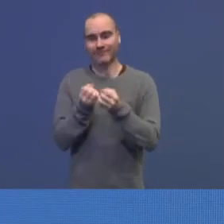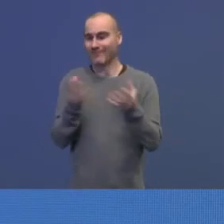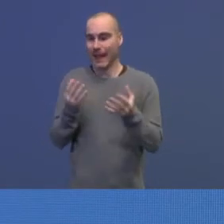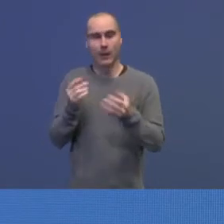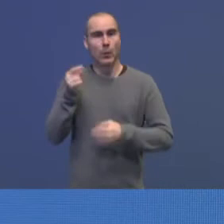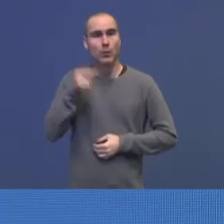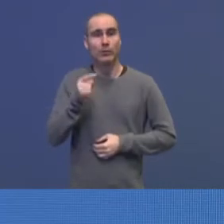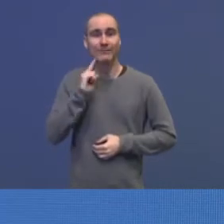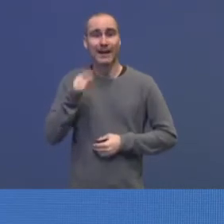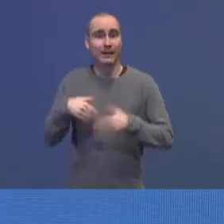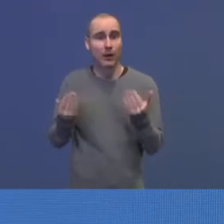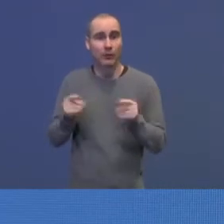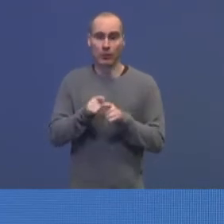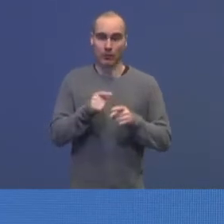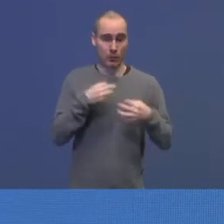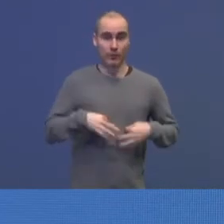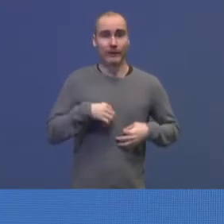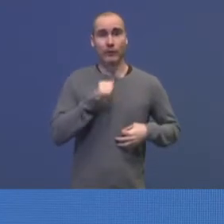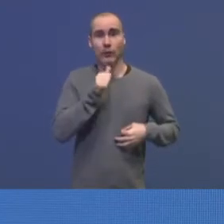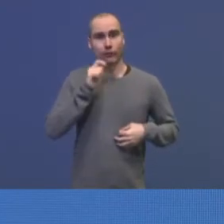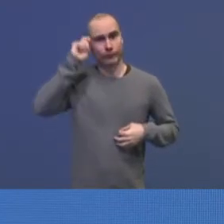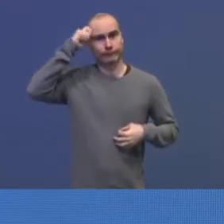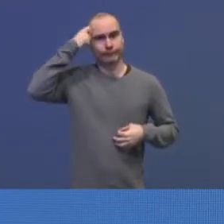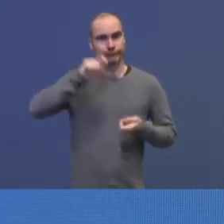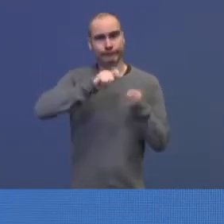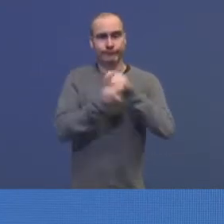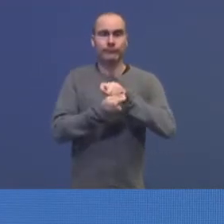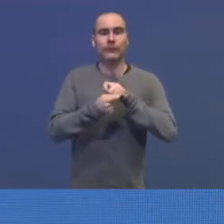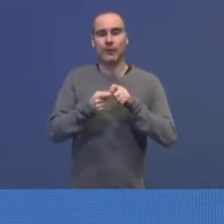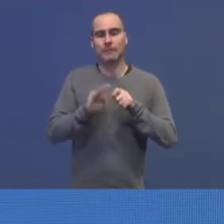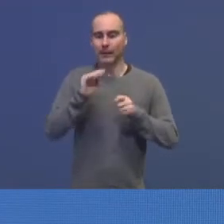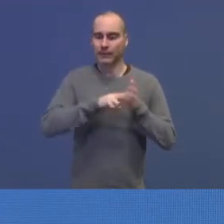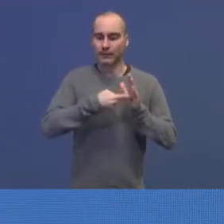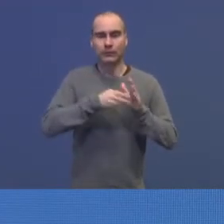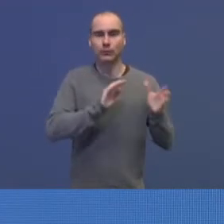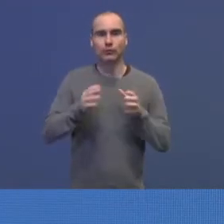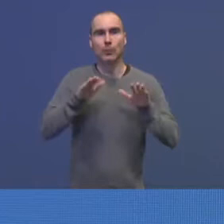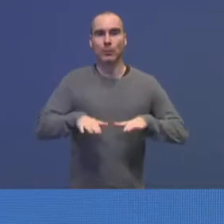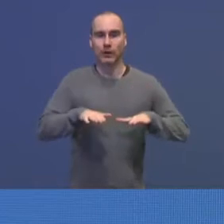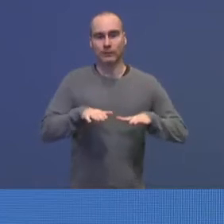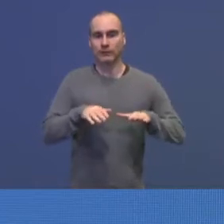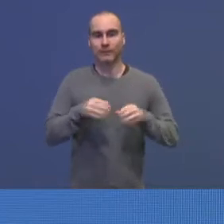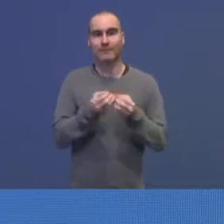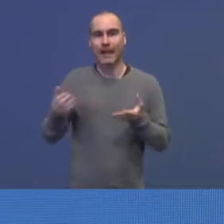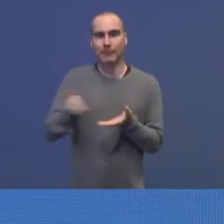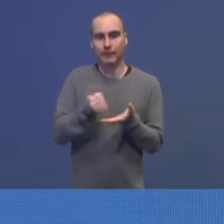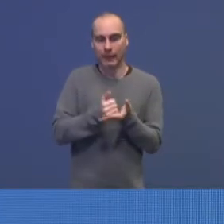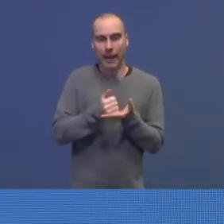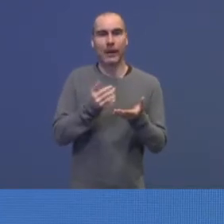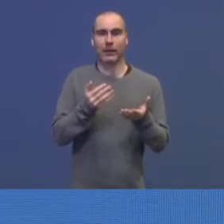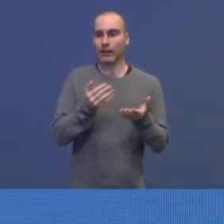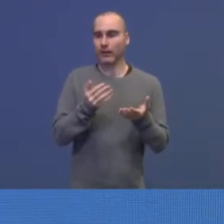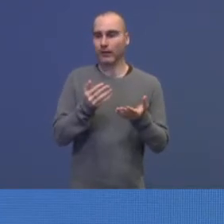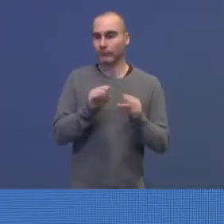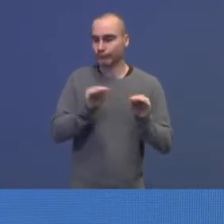politiet måttet stille seg veldig raskt om. Han har fått på plass mer teknisk utstyr, mer personell, trent opp mer